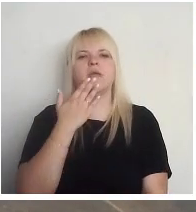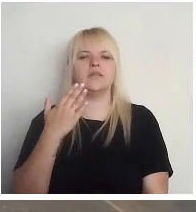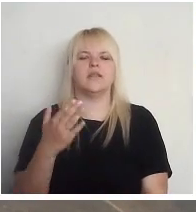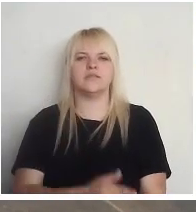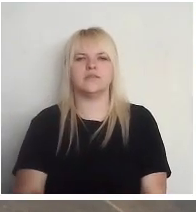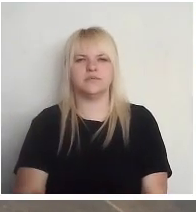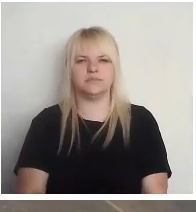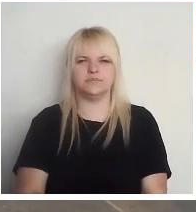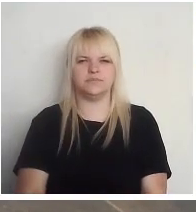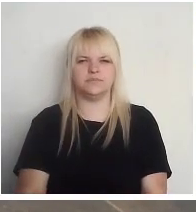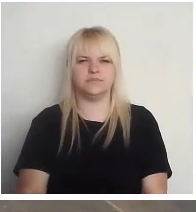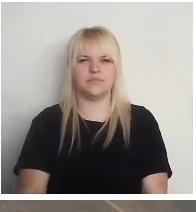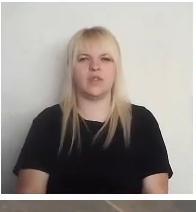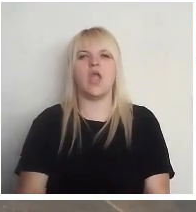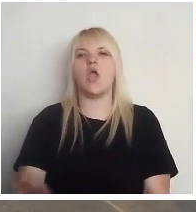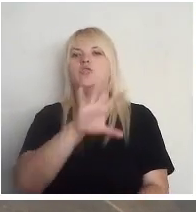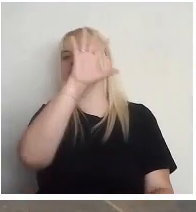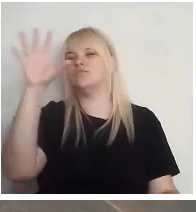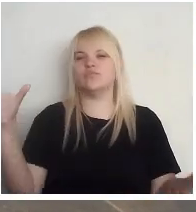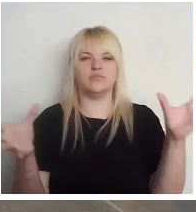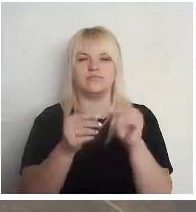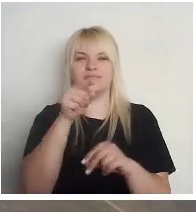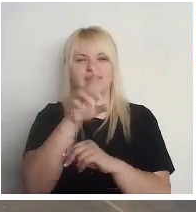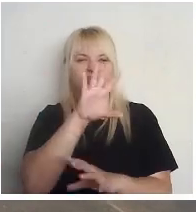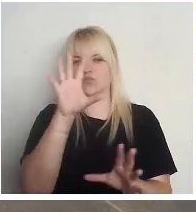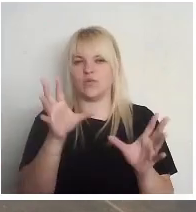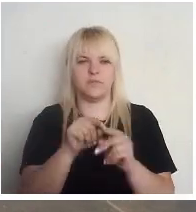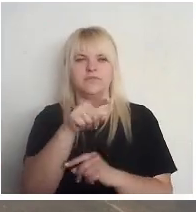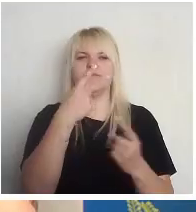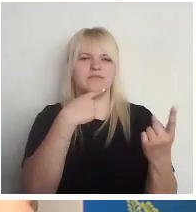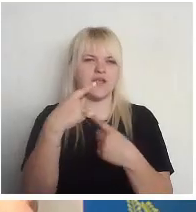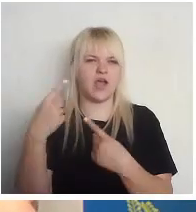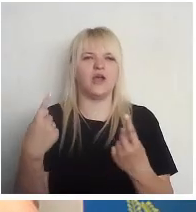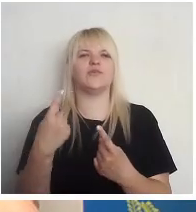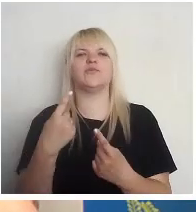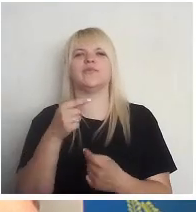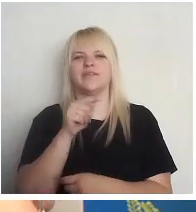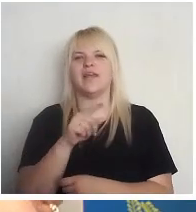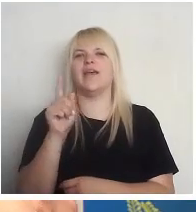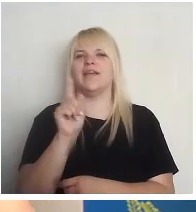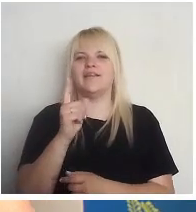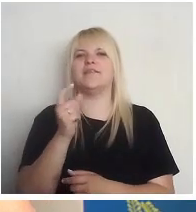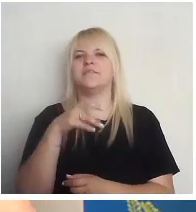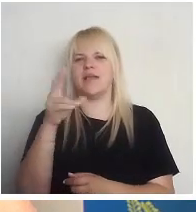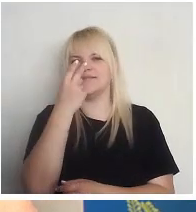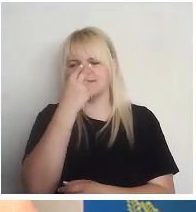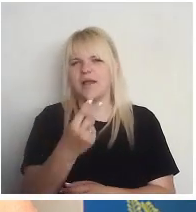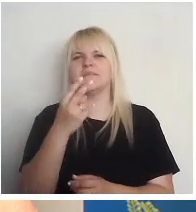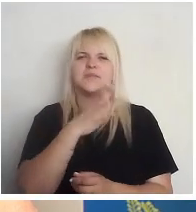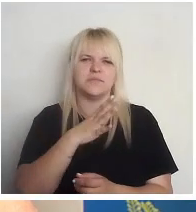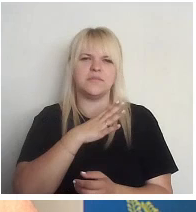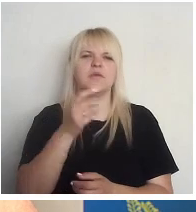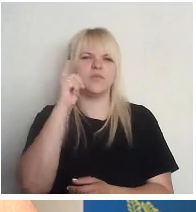Tad, nu jā, sumējot šo visu kopā, šo sarunu, kas ir... Mēs apskatījām, protams, vairākas